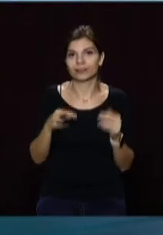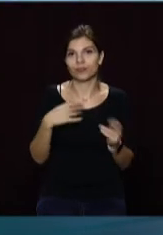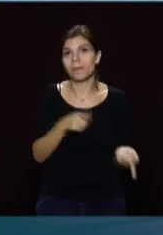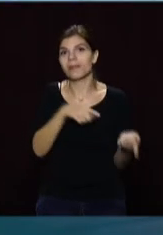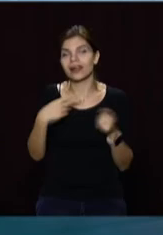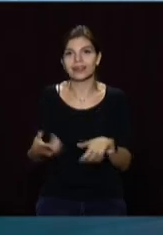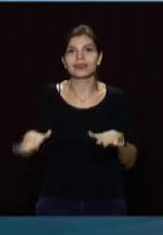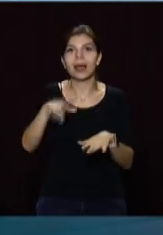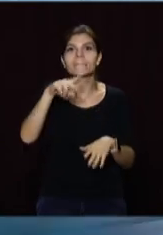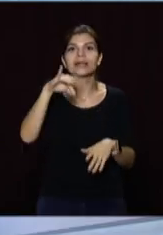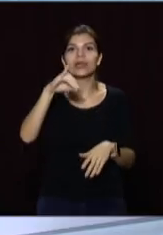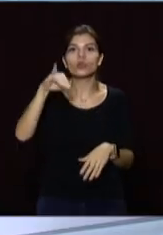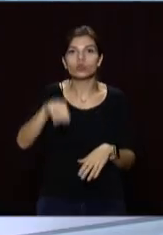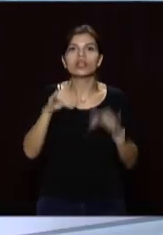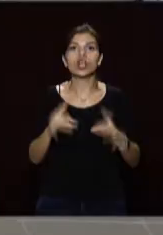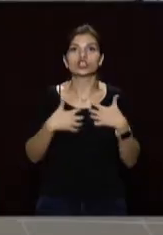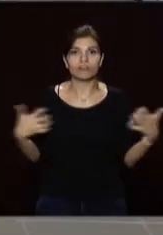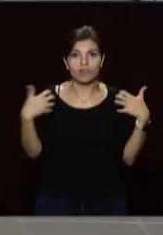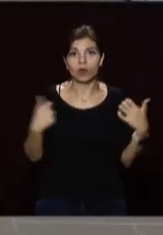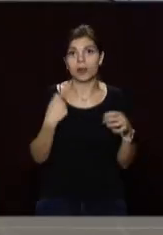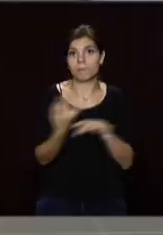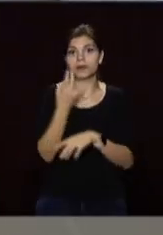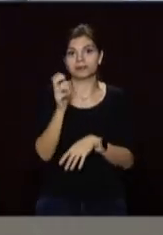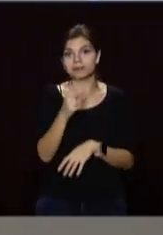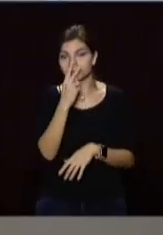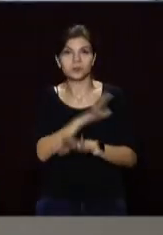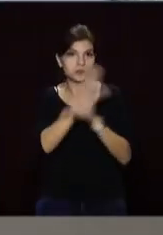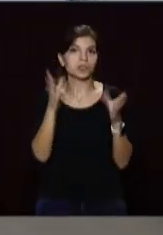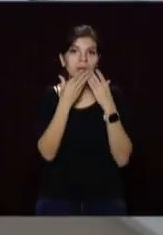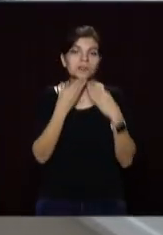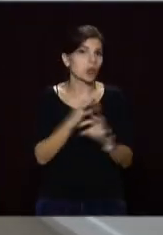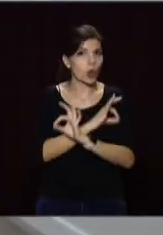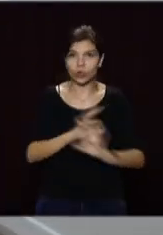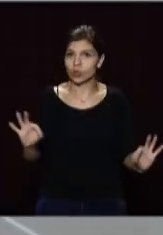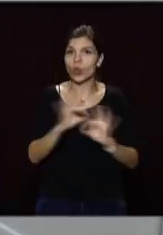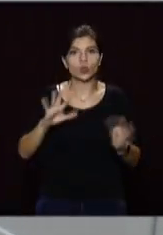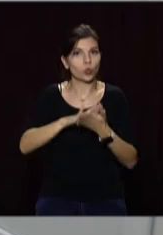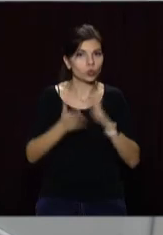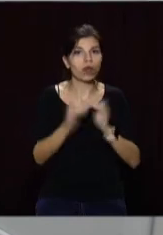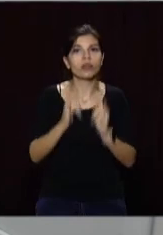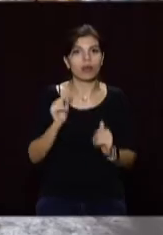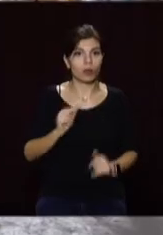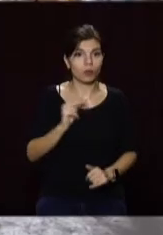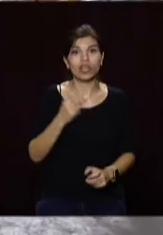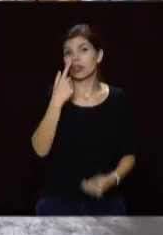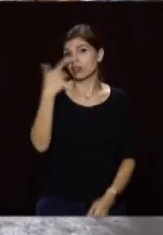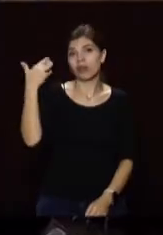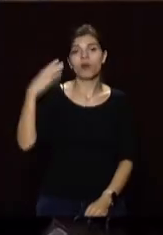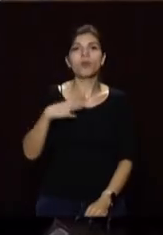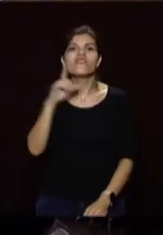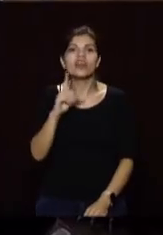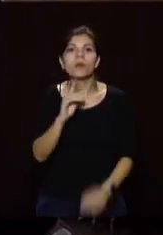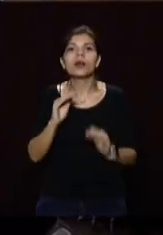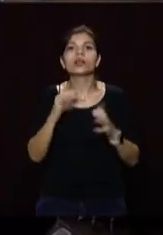замечательний приют, красивий. Я сьогодні тут перший раз. Ну, взагалі, просто отлично, отличні умови для роботників. Ще донедавна